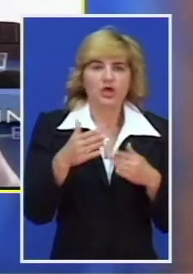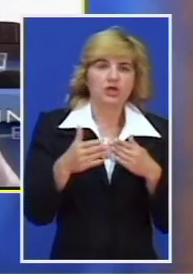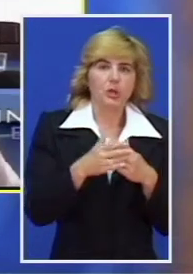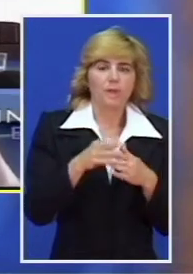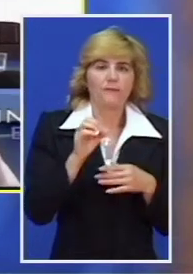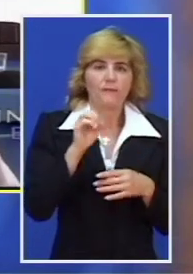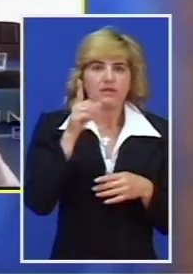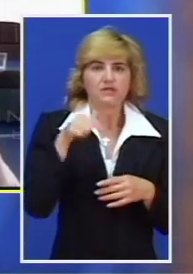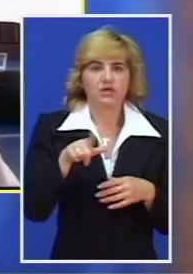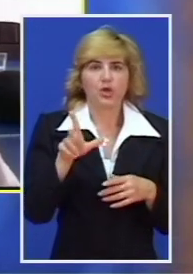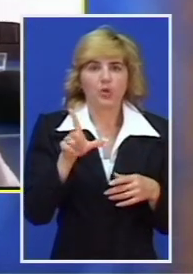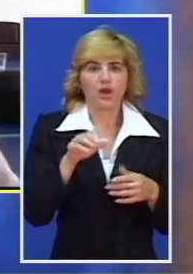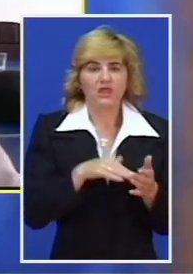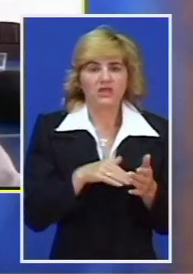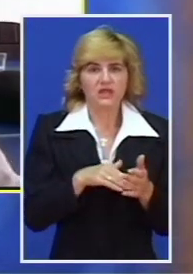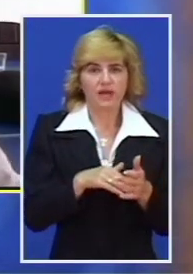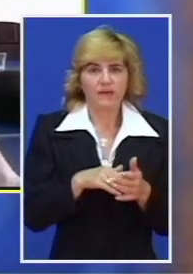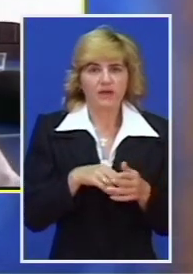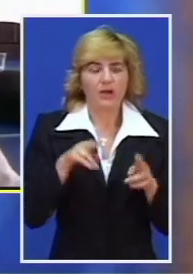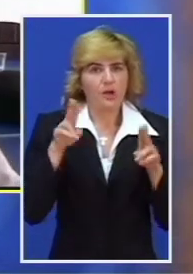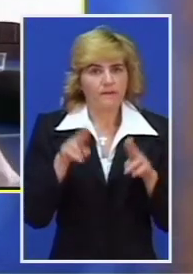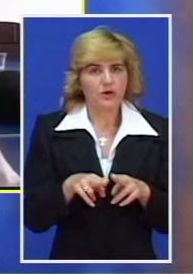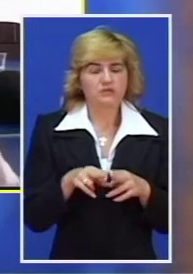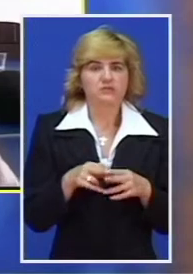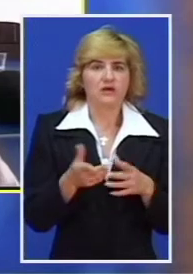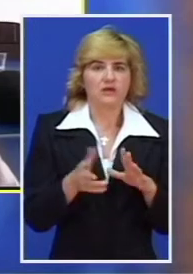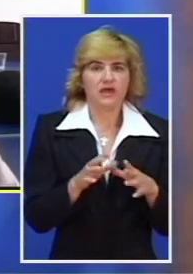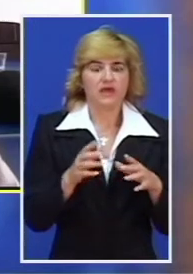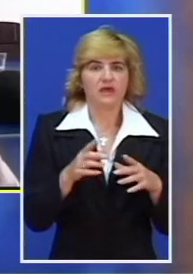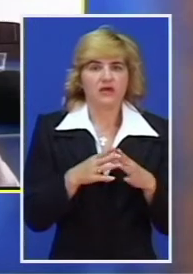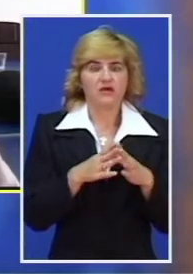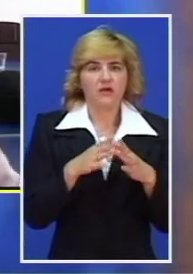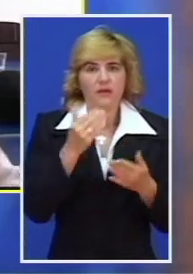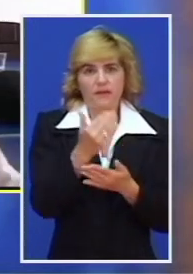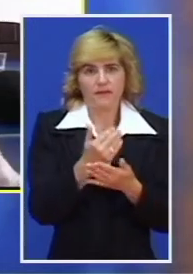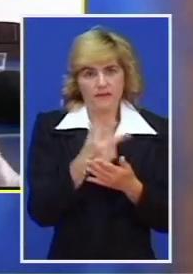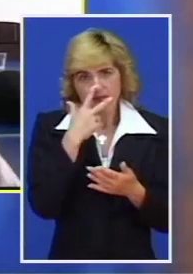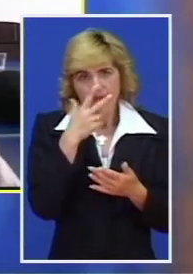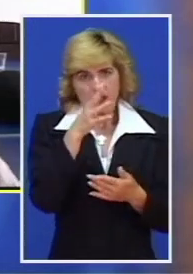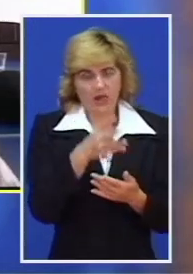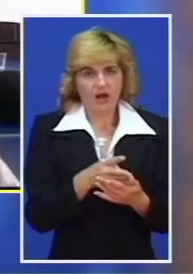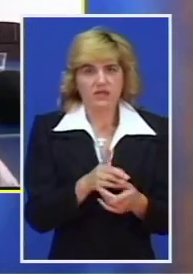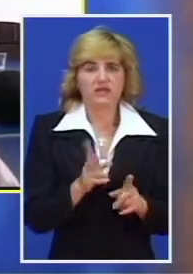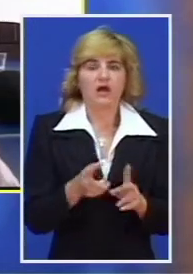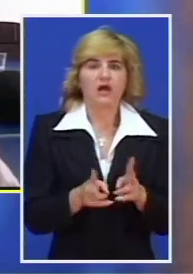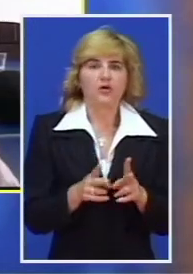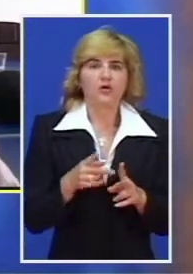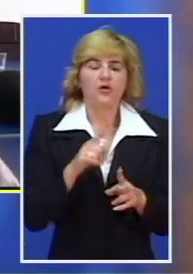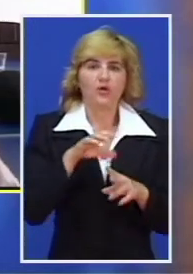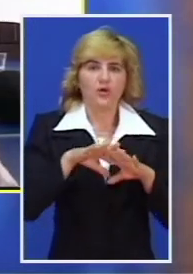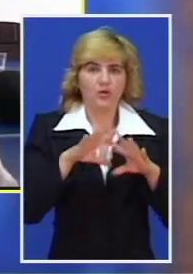jula trebalo već da postoji nekak grubi pregled projekata koji ulaze u